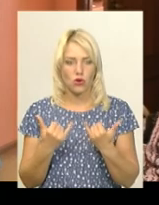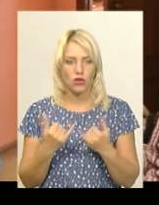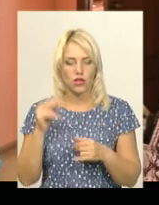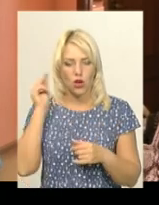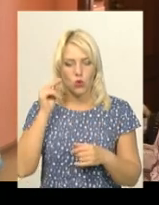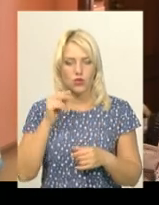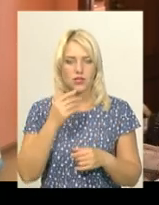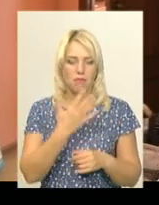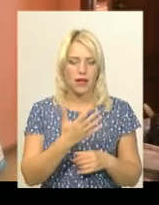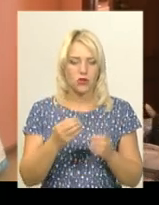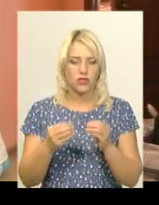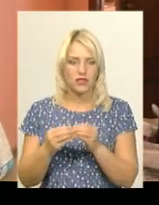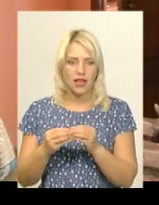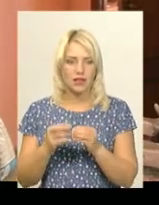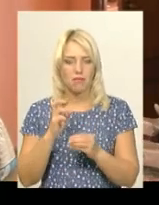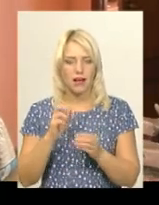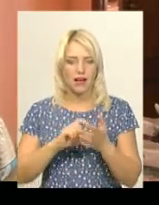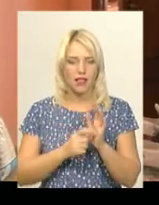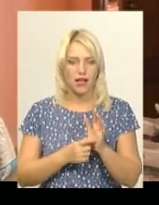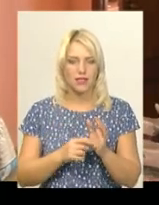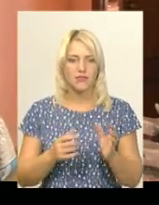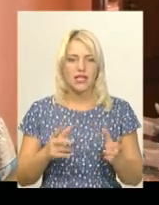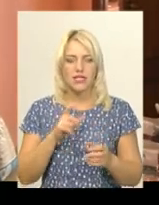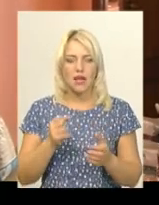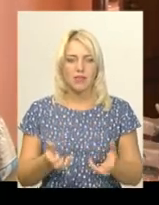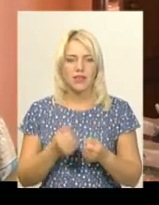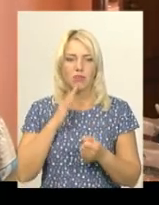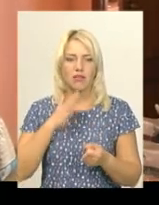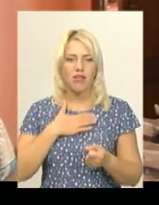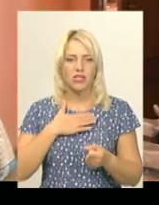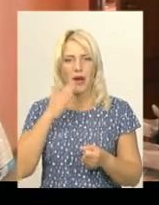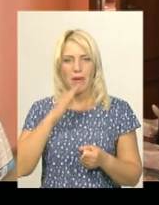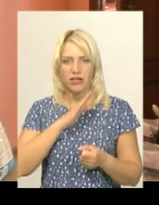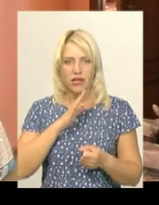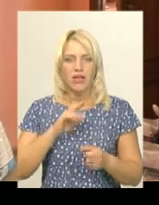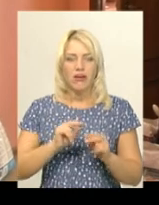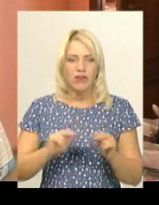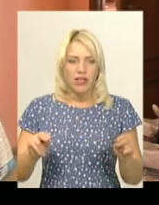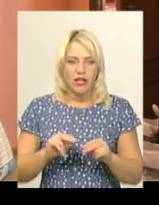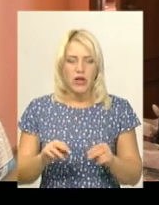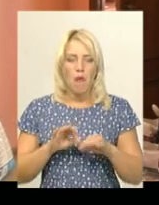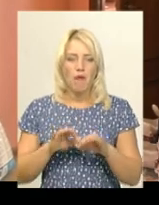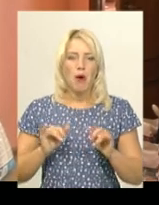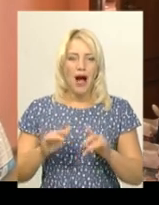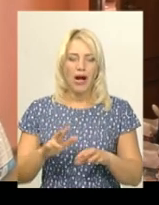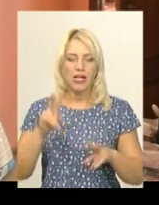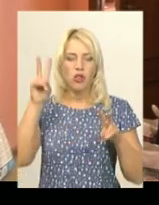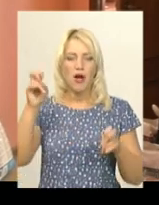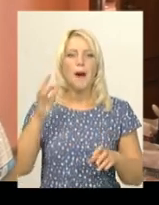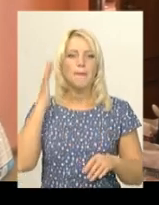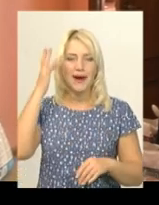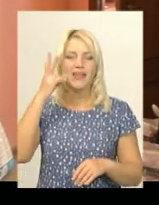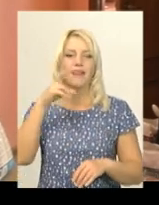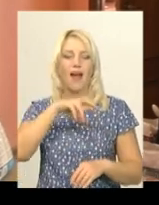п'ятого та десятого Б класів, за підтримки наших батьків та викладачів, проводимо акцію під лозунгом «Мрій, але